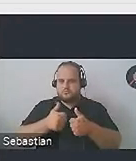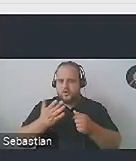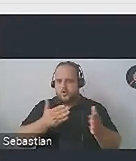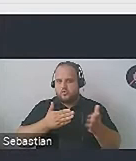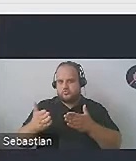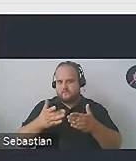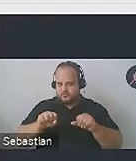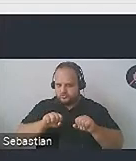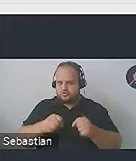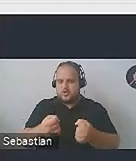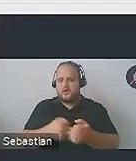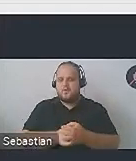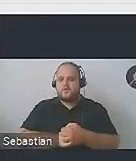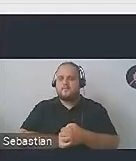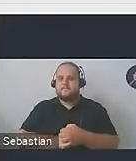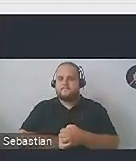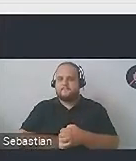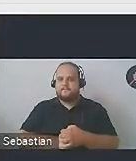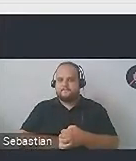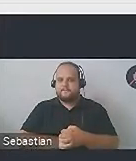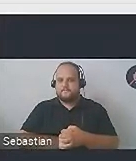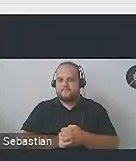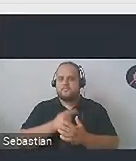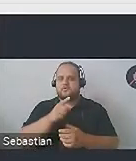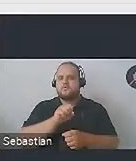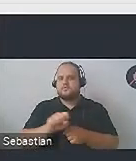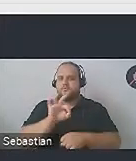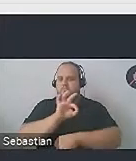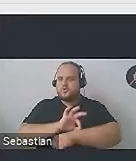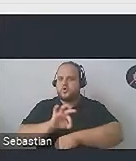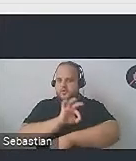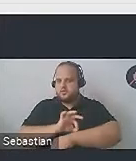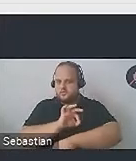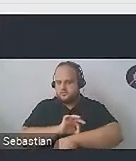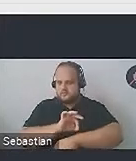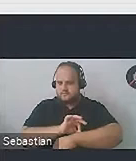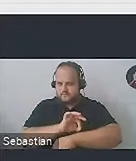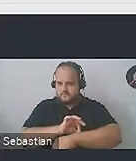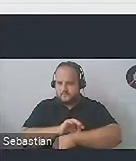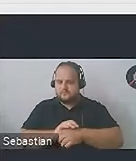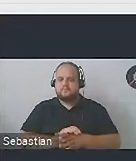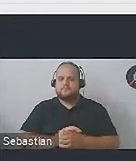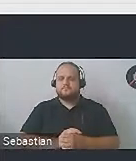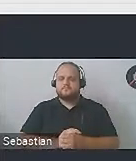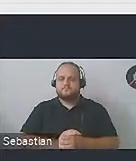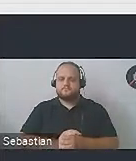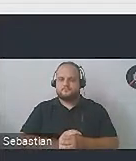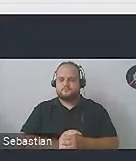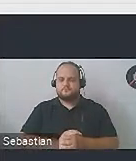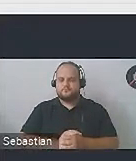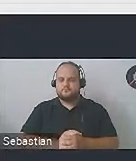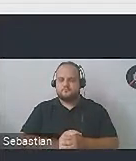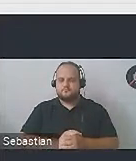podejmowania wyzwań i to jest ikona projektowania uniwersalnego. Zapamiętajcie to pojęcie, projektowanie